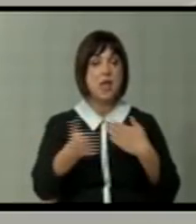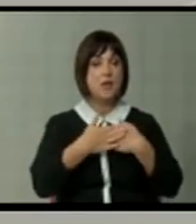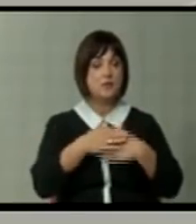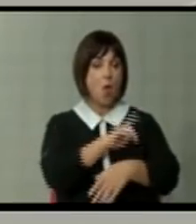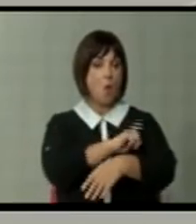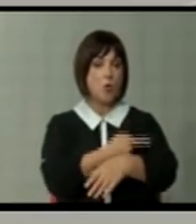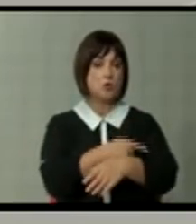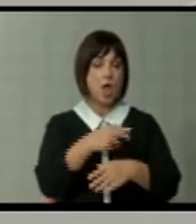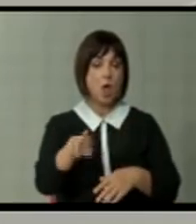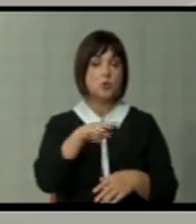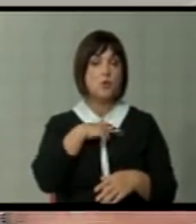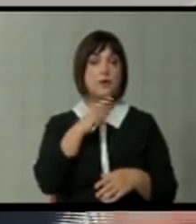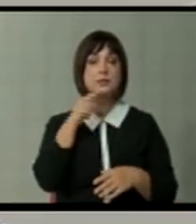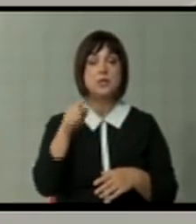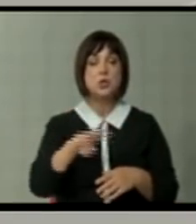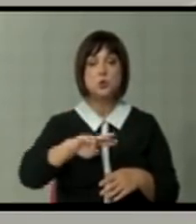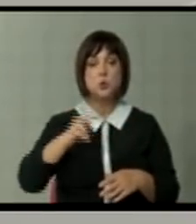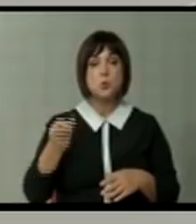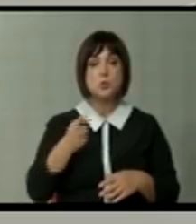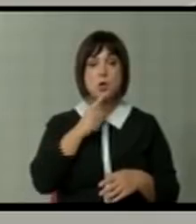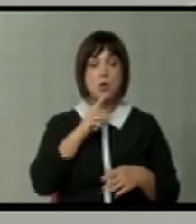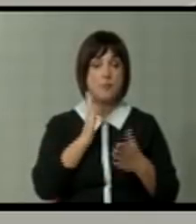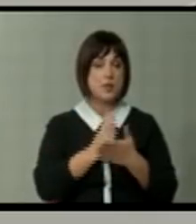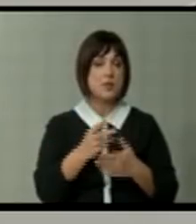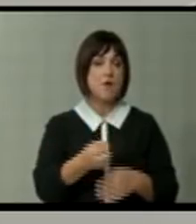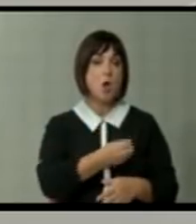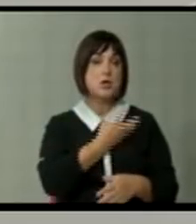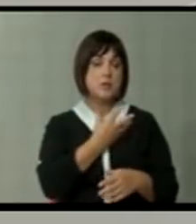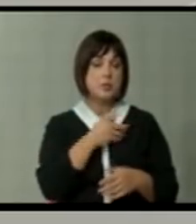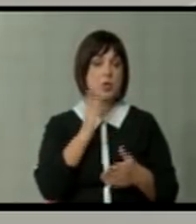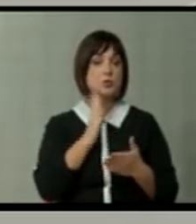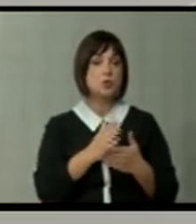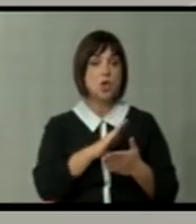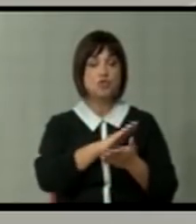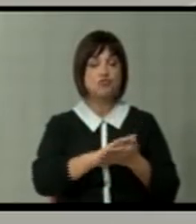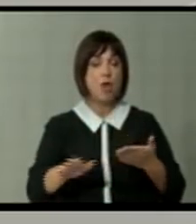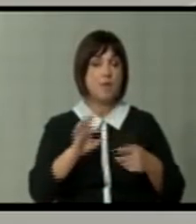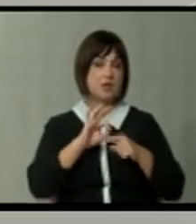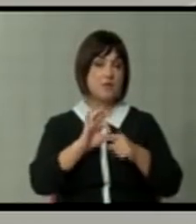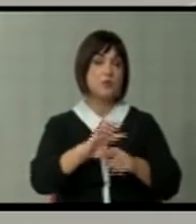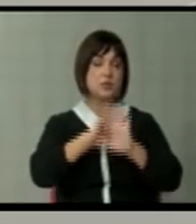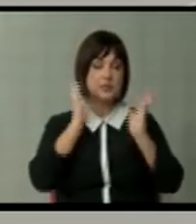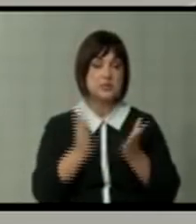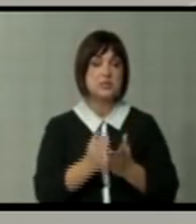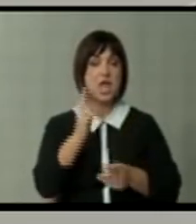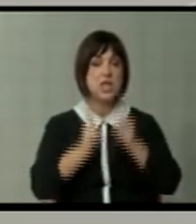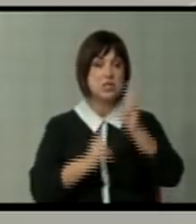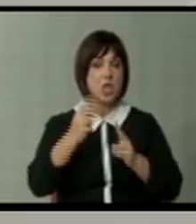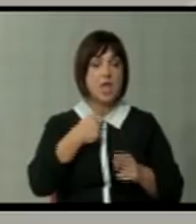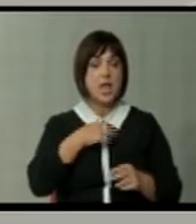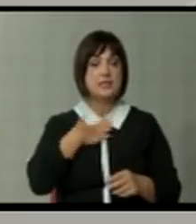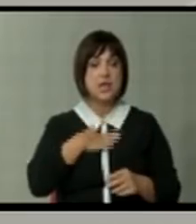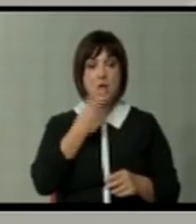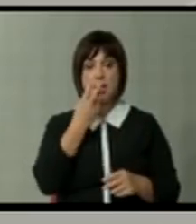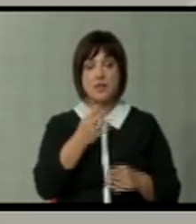можностите да одговараат тие и другите кои што би се нашле во криминал, тогаш джабе ги водиме сите дискусии. И аз посакувам и